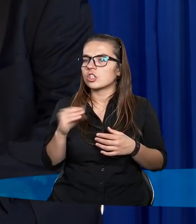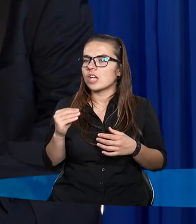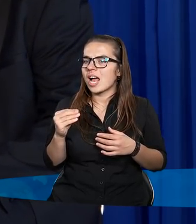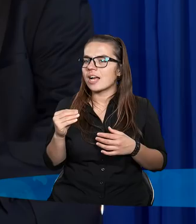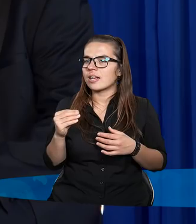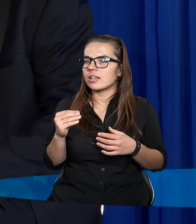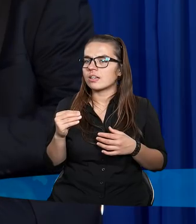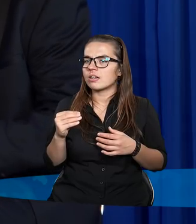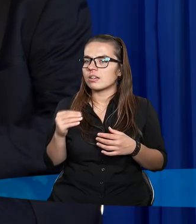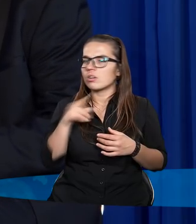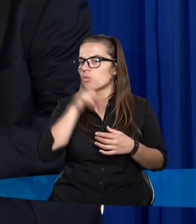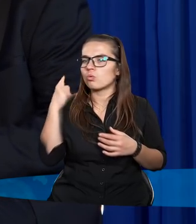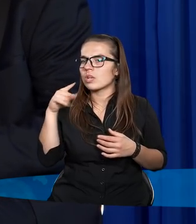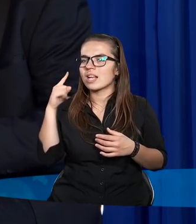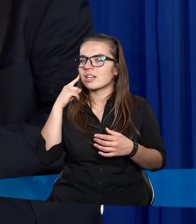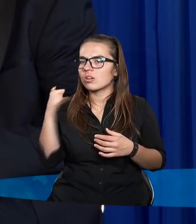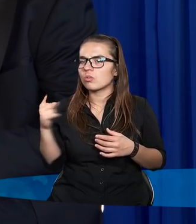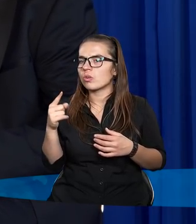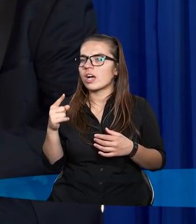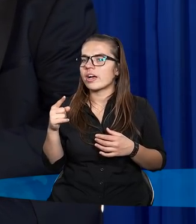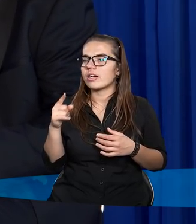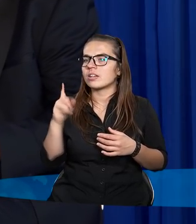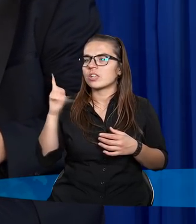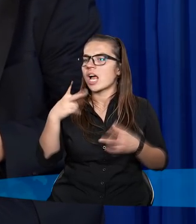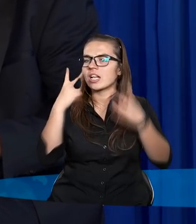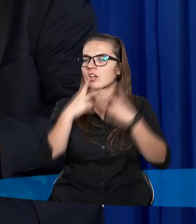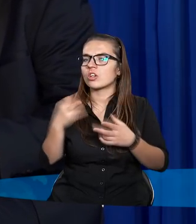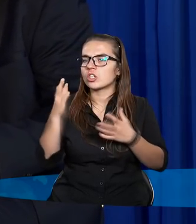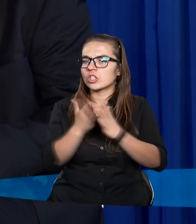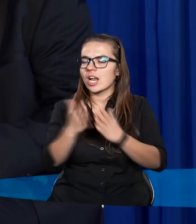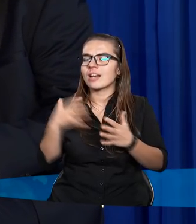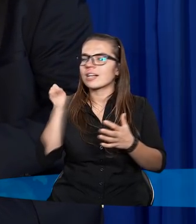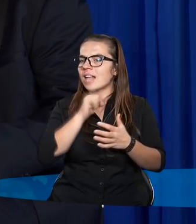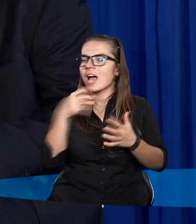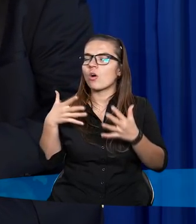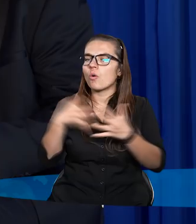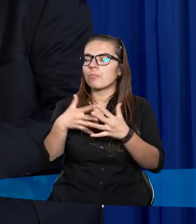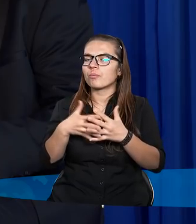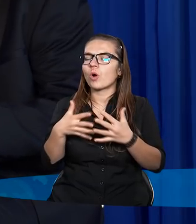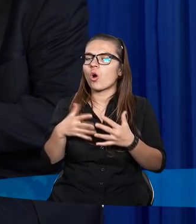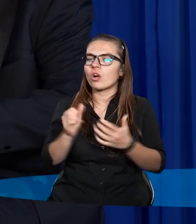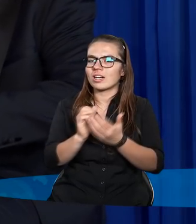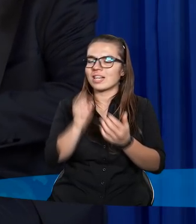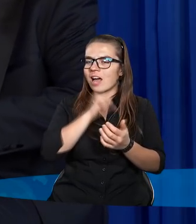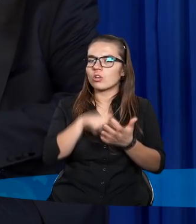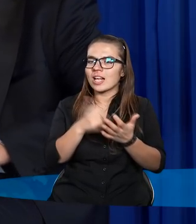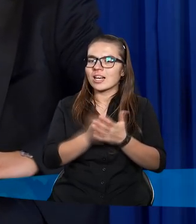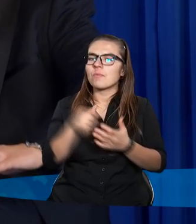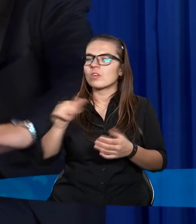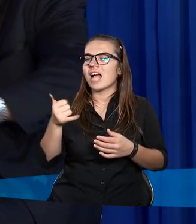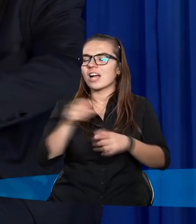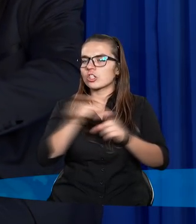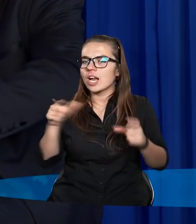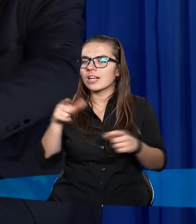że ludzie nie słuchają. Gdy czytamy niektóre księgi proroków starotestamentowych, ludzie żyjący w